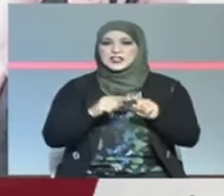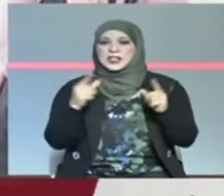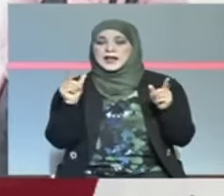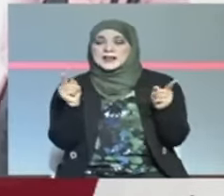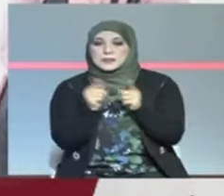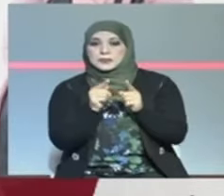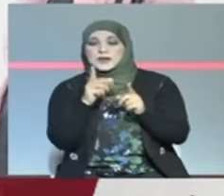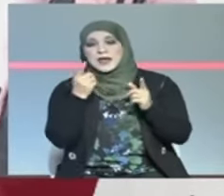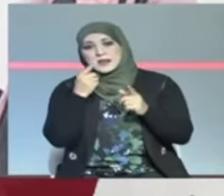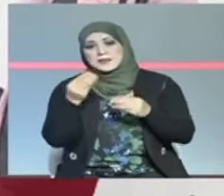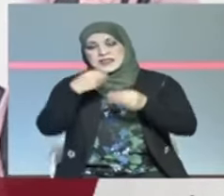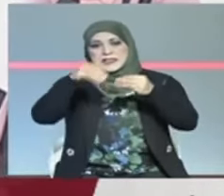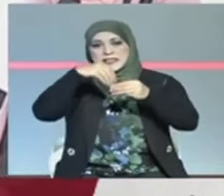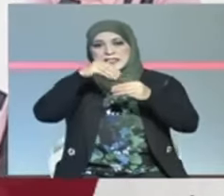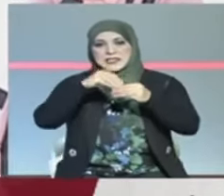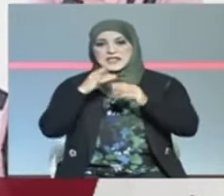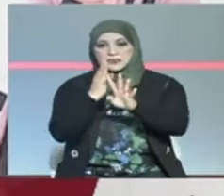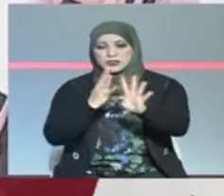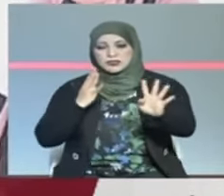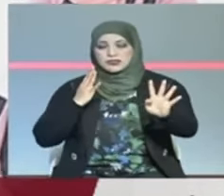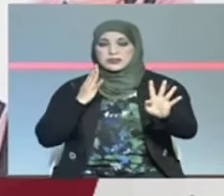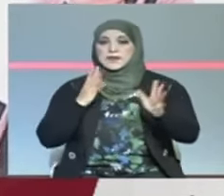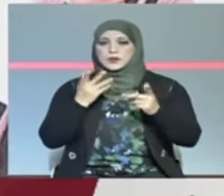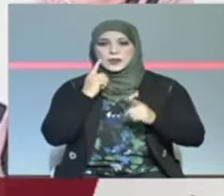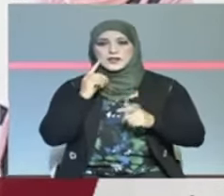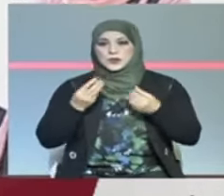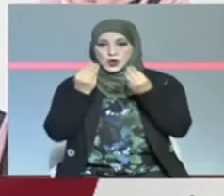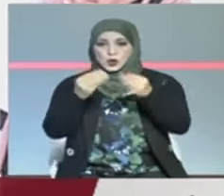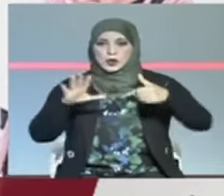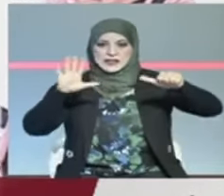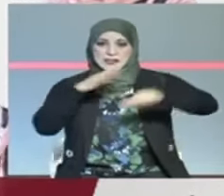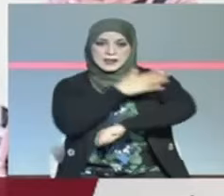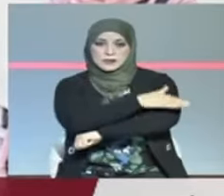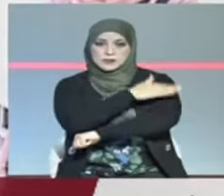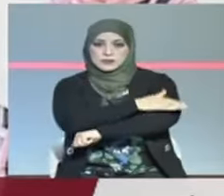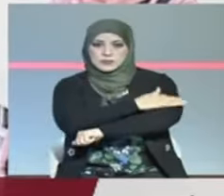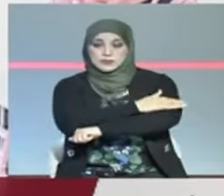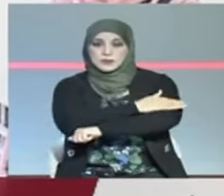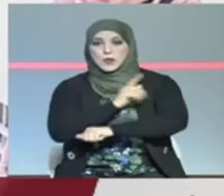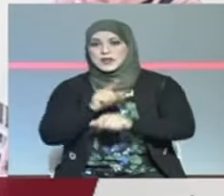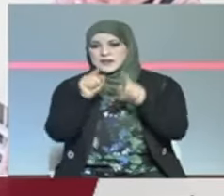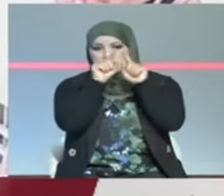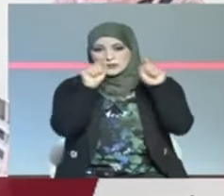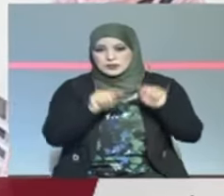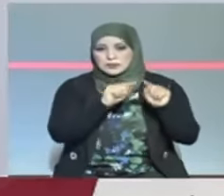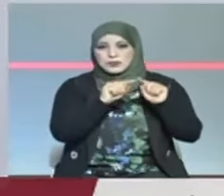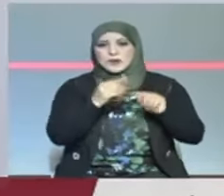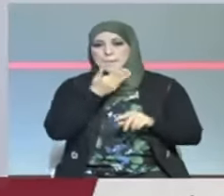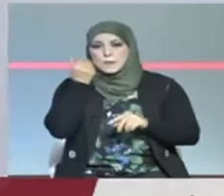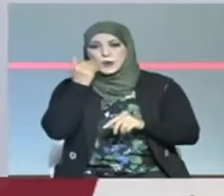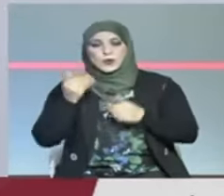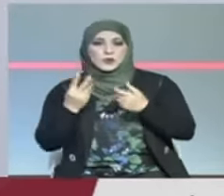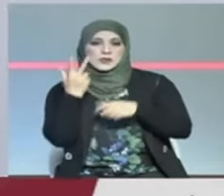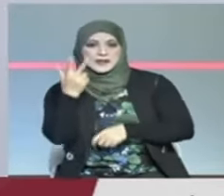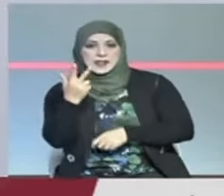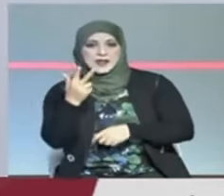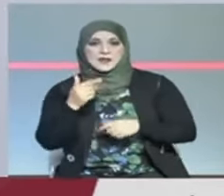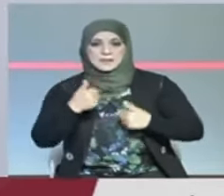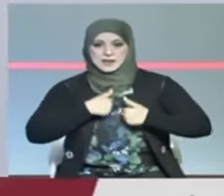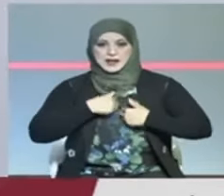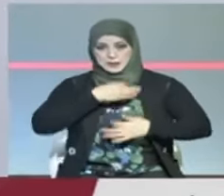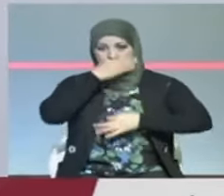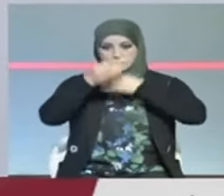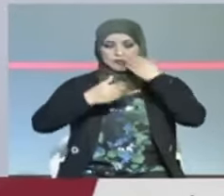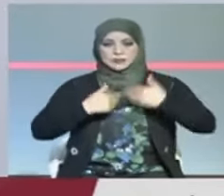تاتي بيس تحط ثلاثة عوان ولا بيس تحط ستة عوان كيف كيف نجب أن تحط ستة عوان الخير ما تحط ثلاثة عوان أنا نحكي روح على روحين